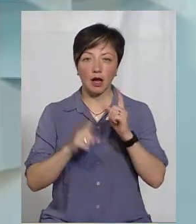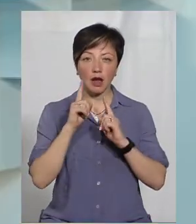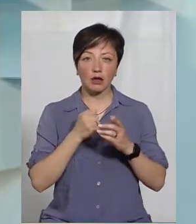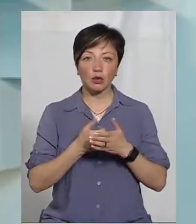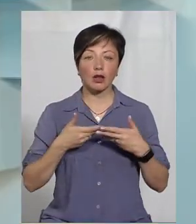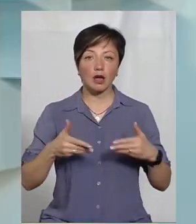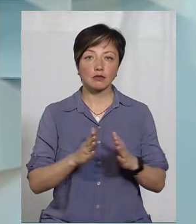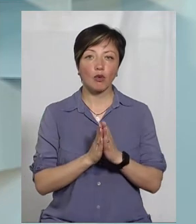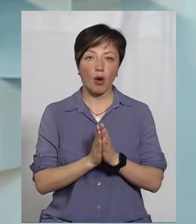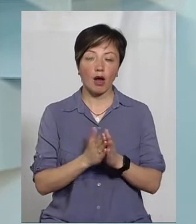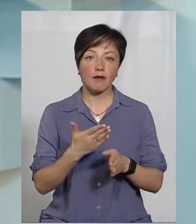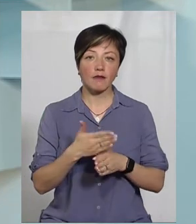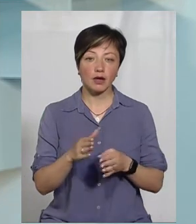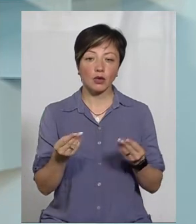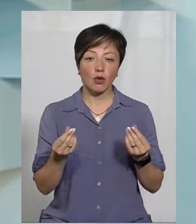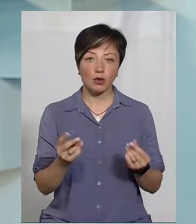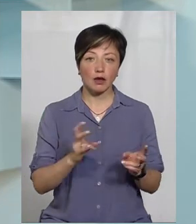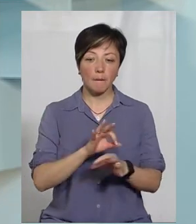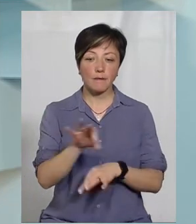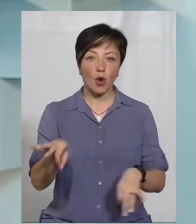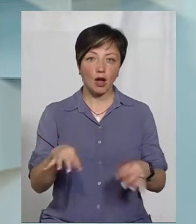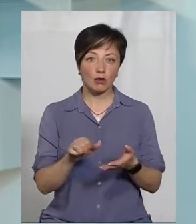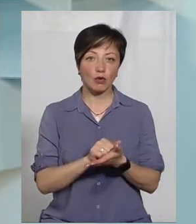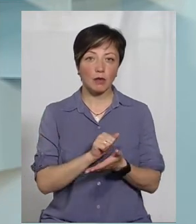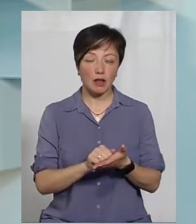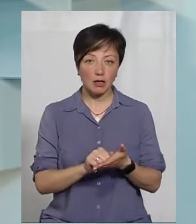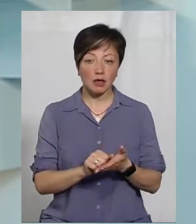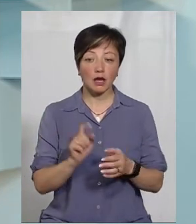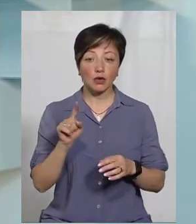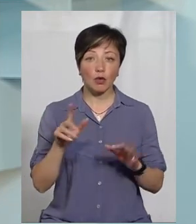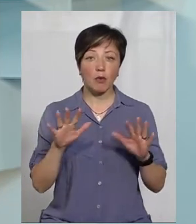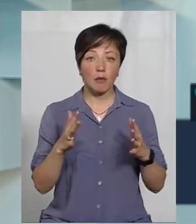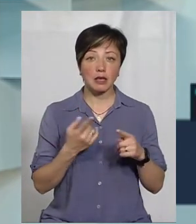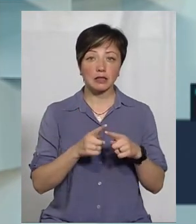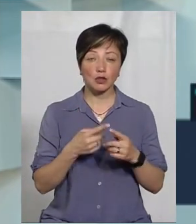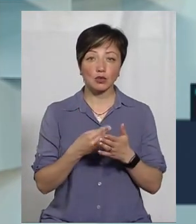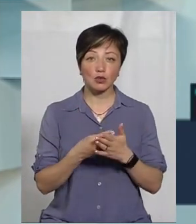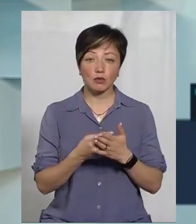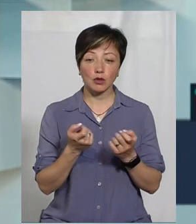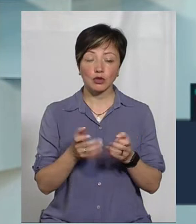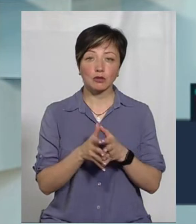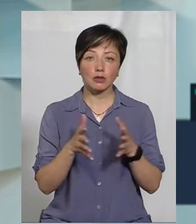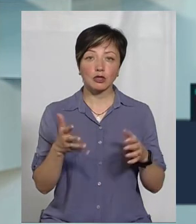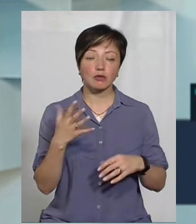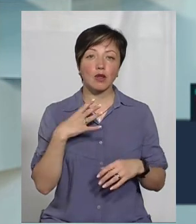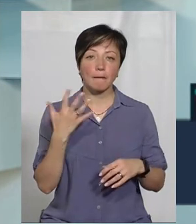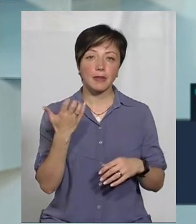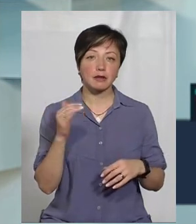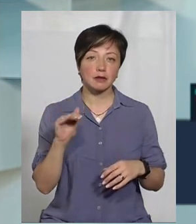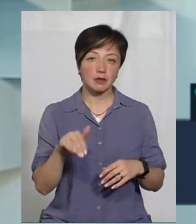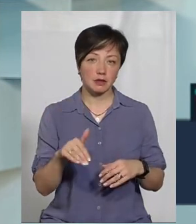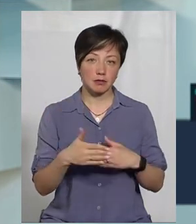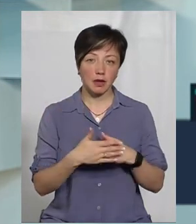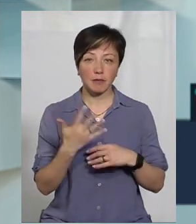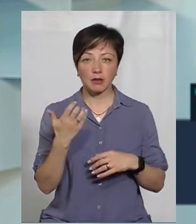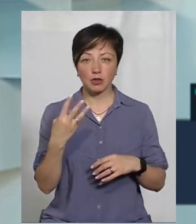до нас з проханням виділити кошти на проєктну документацію, на той момент ця сума озвучувалася трошки більше 500 тисяч. Це в